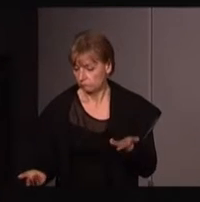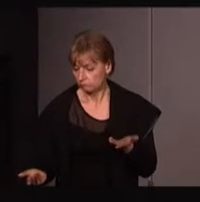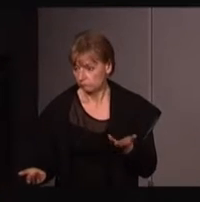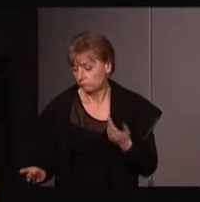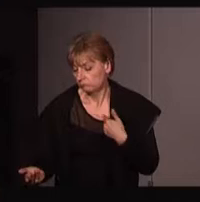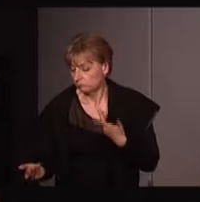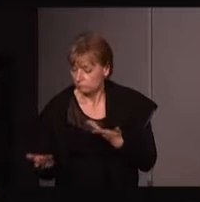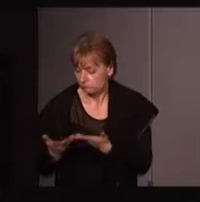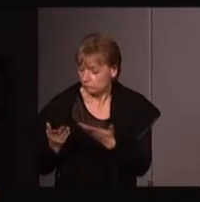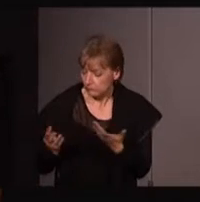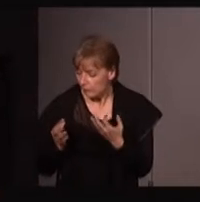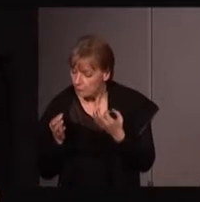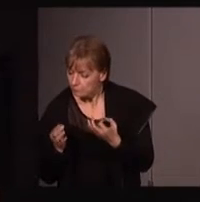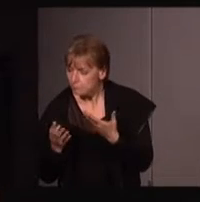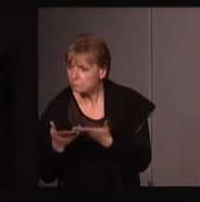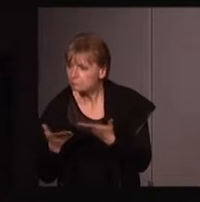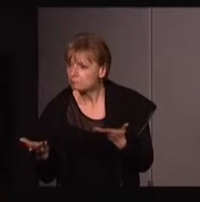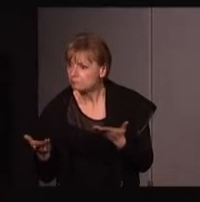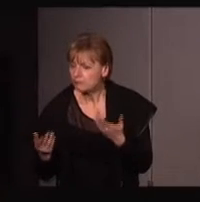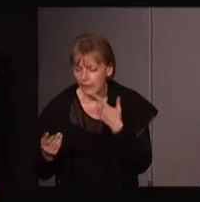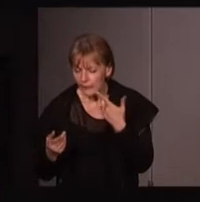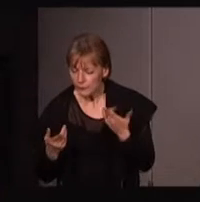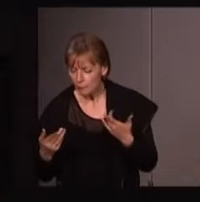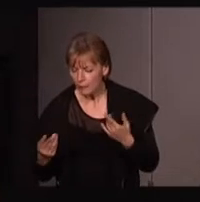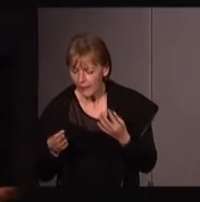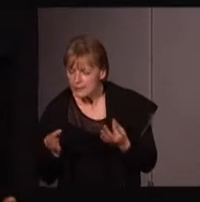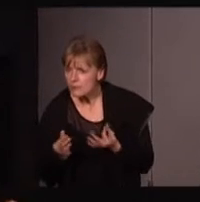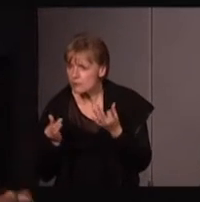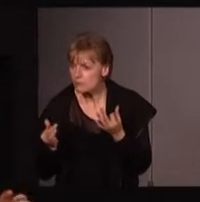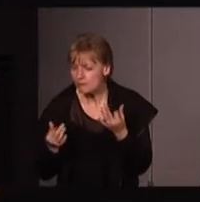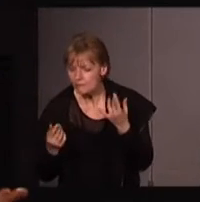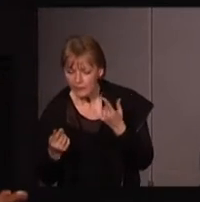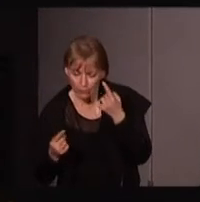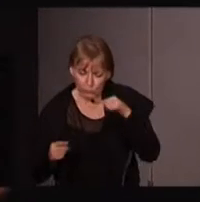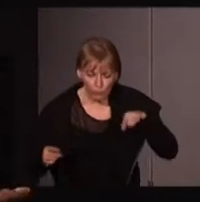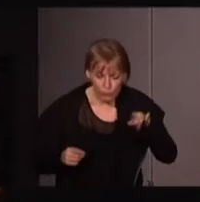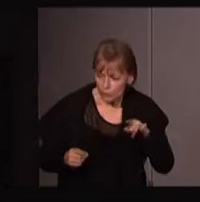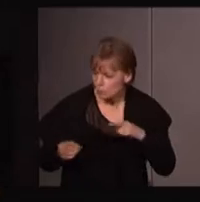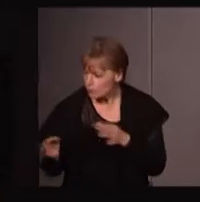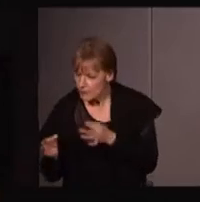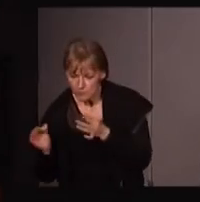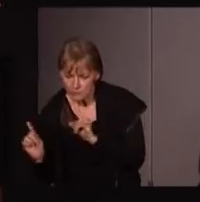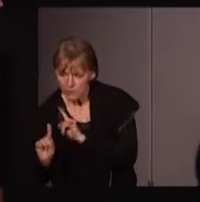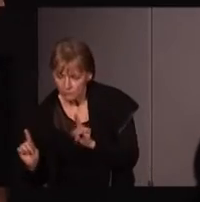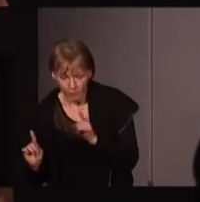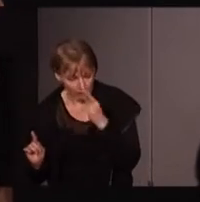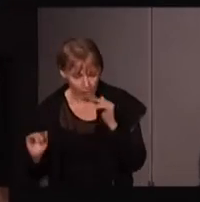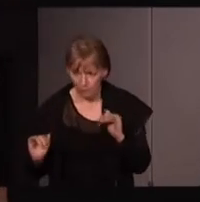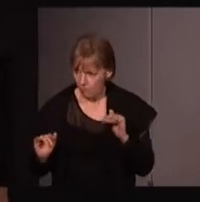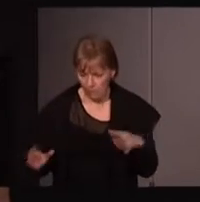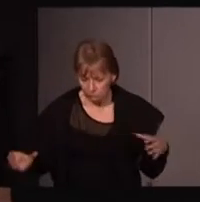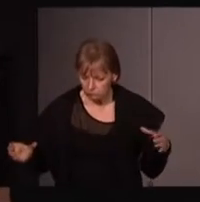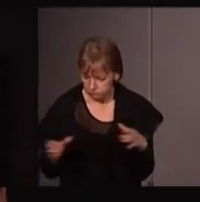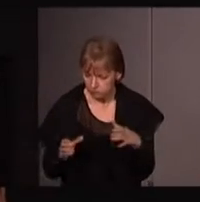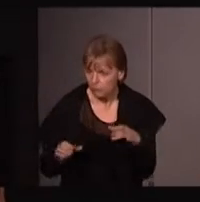ce point de divergence de sensibilité pour les unes spirituelles et pour les autres non, face à la construction